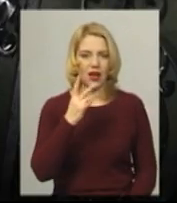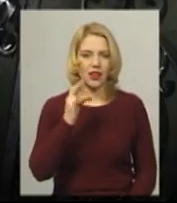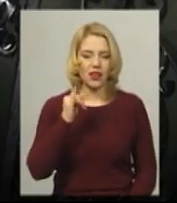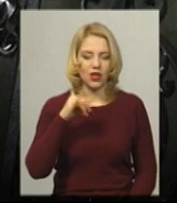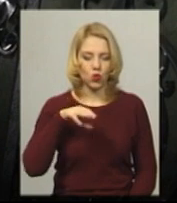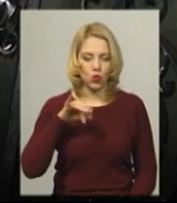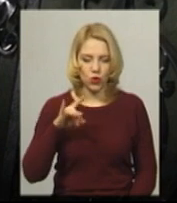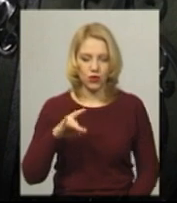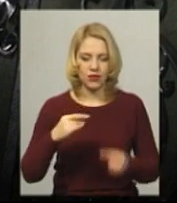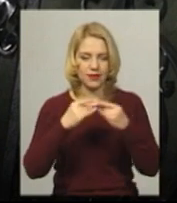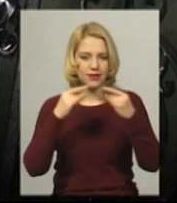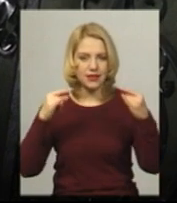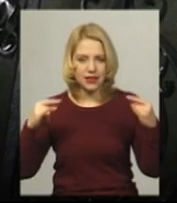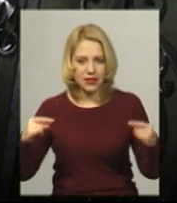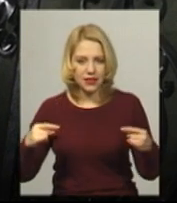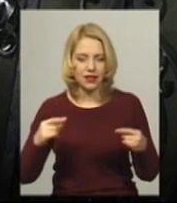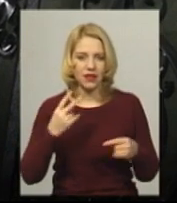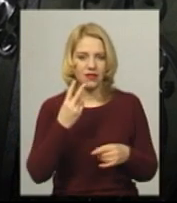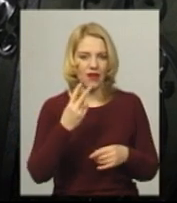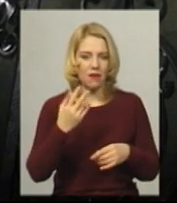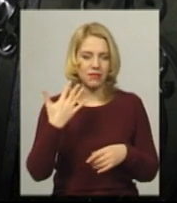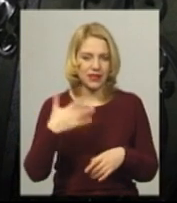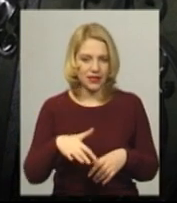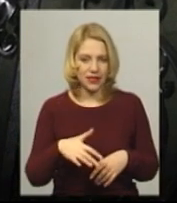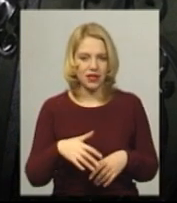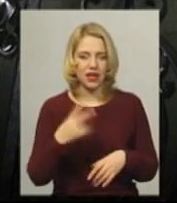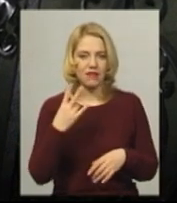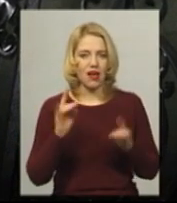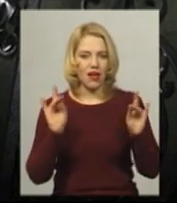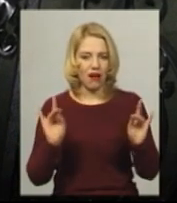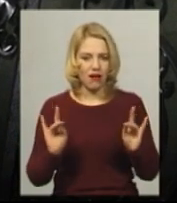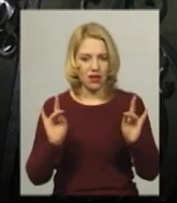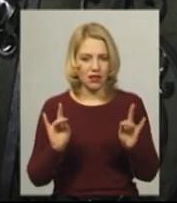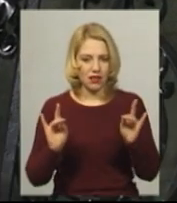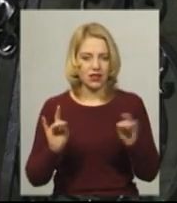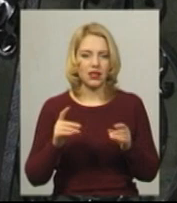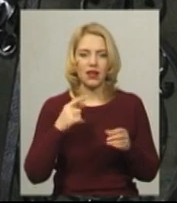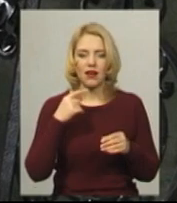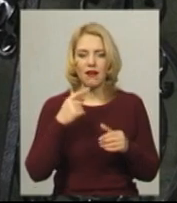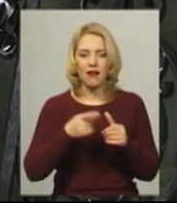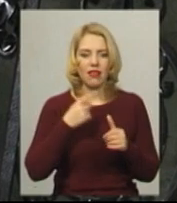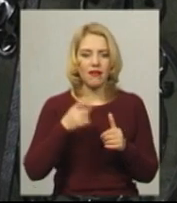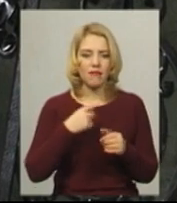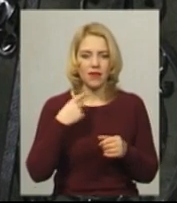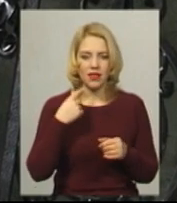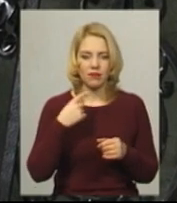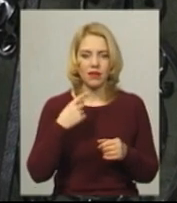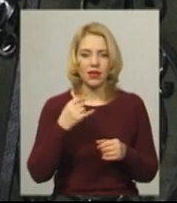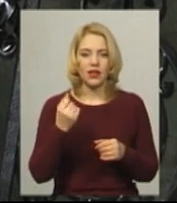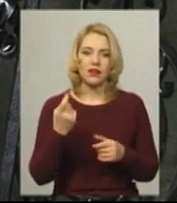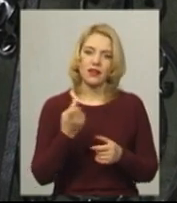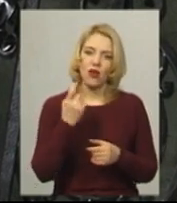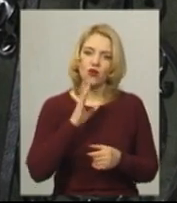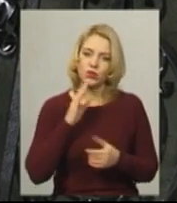великий стіл, два крісла іменних з іменними вензелями для господаря і